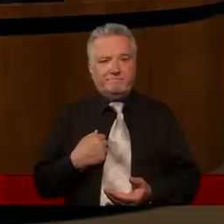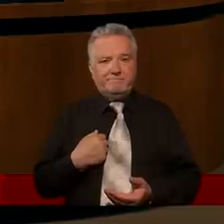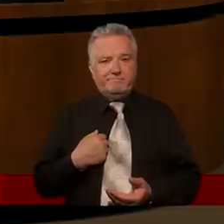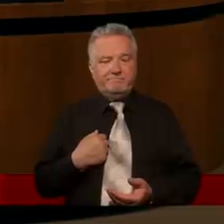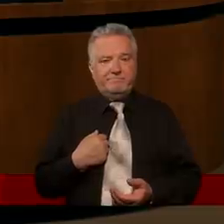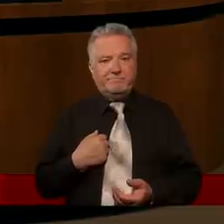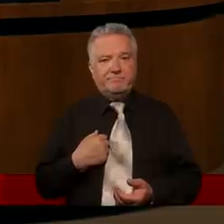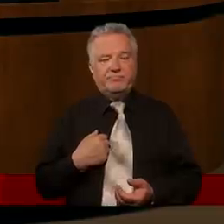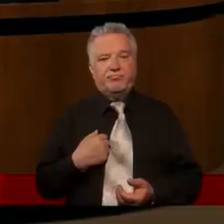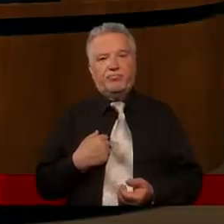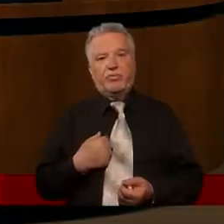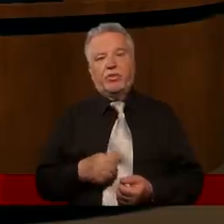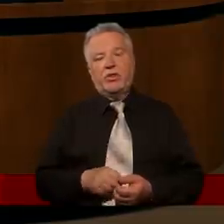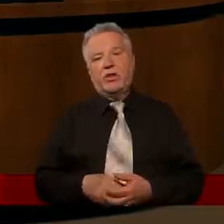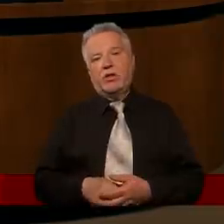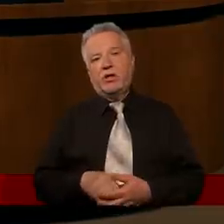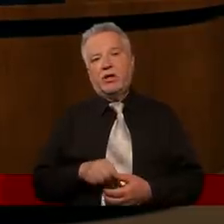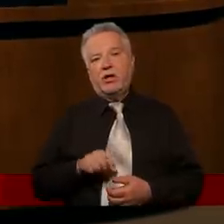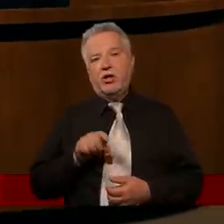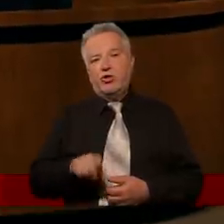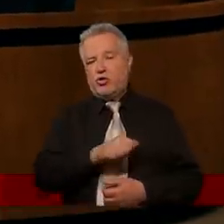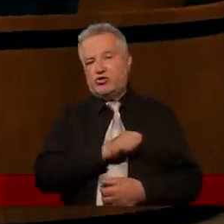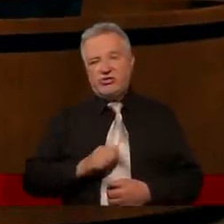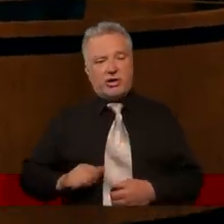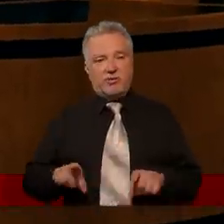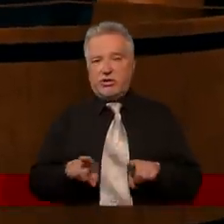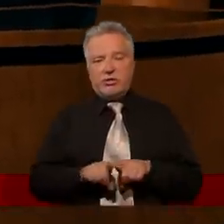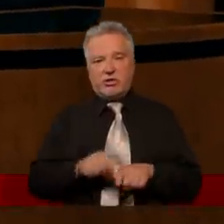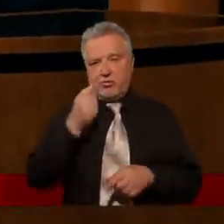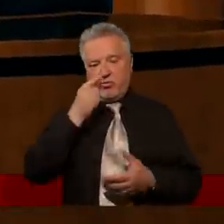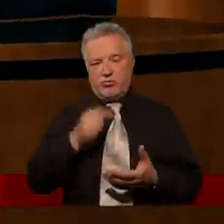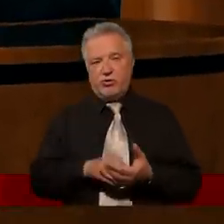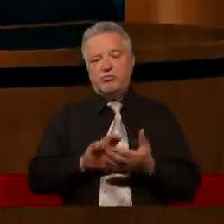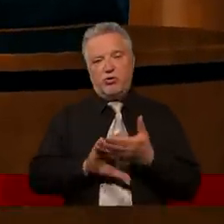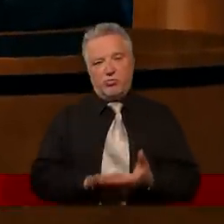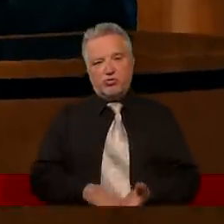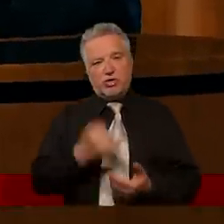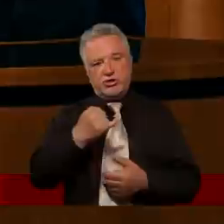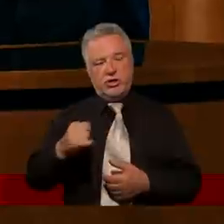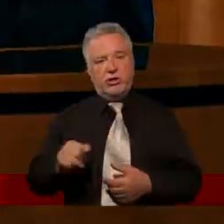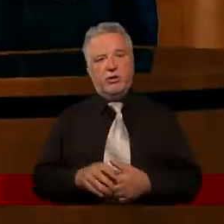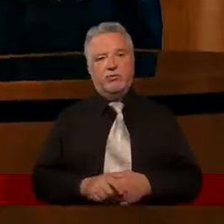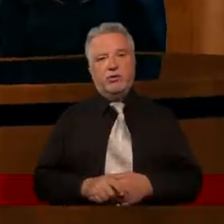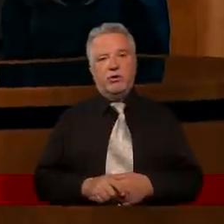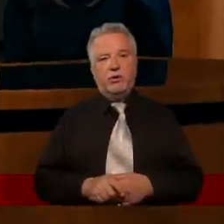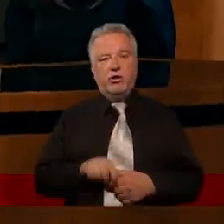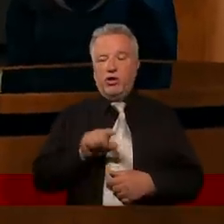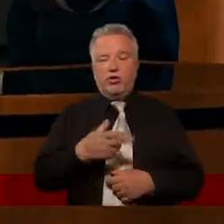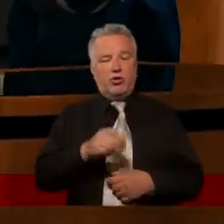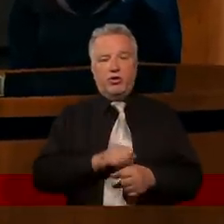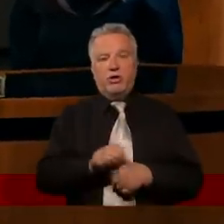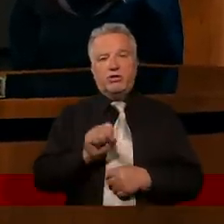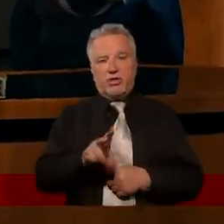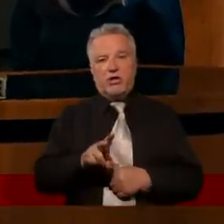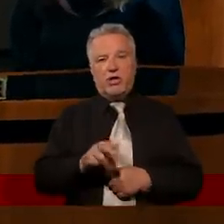powiedzmy z drugiej strony popatrzmy na to, no to jednak sami też musimy odpuszczać, że to nie jest tak, że nam wybaczą,